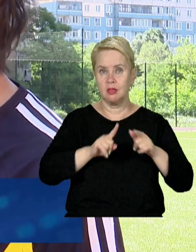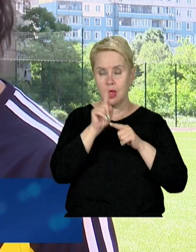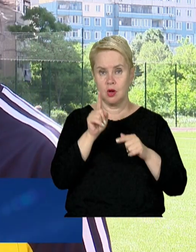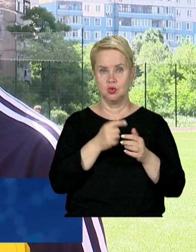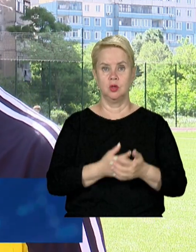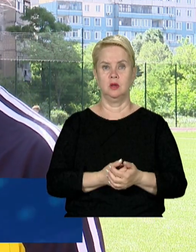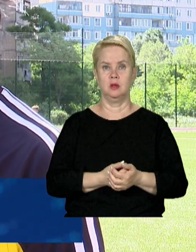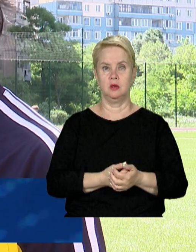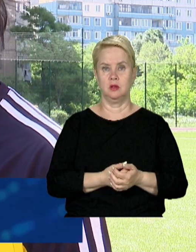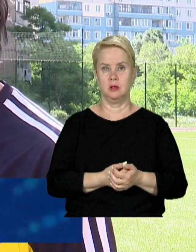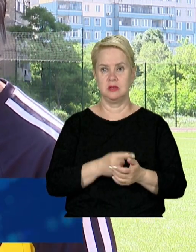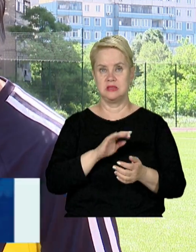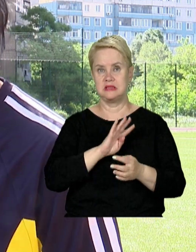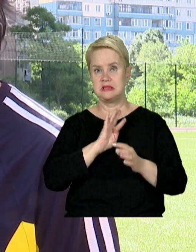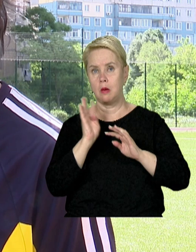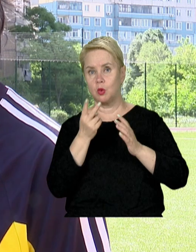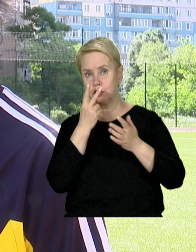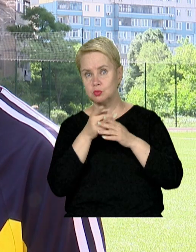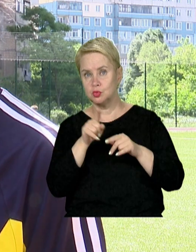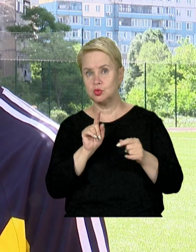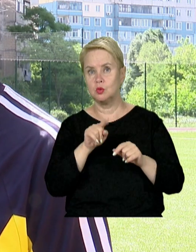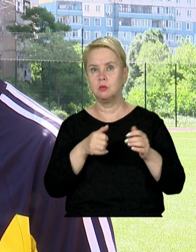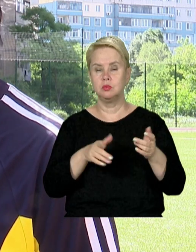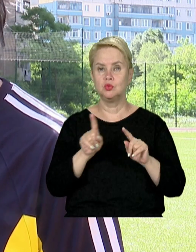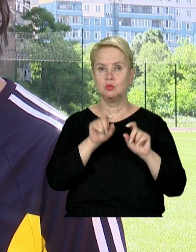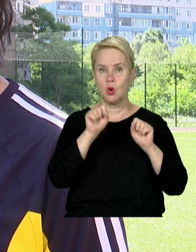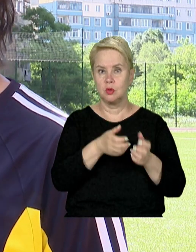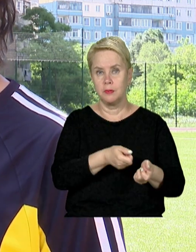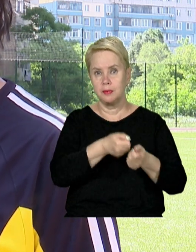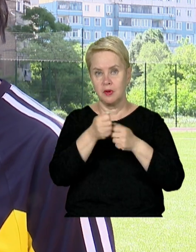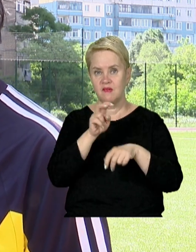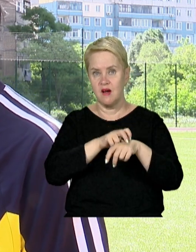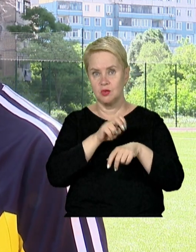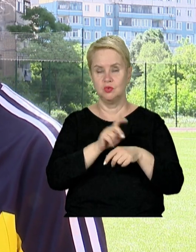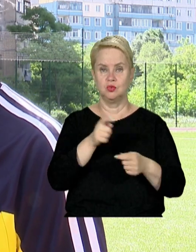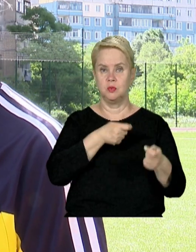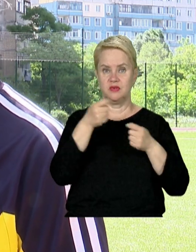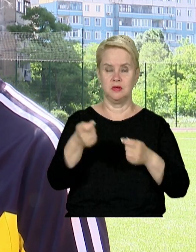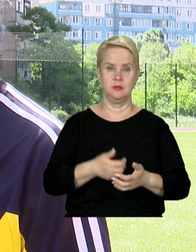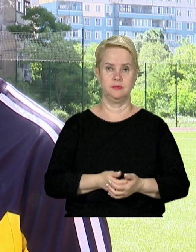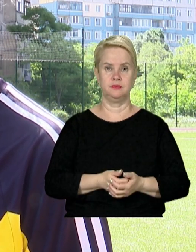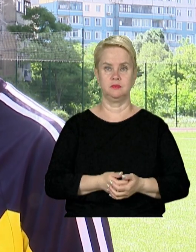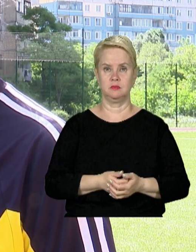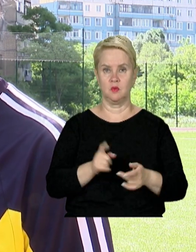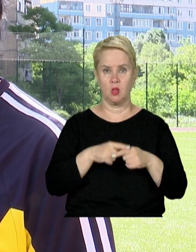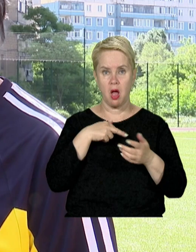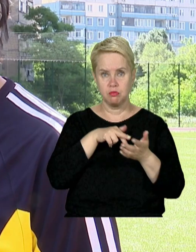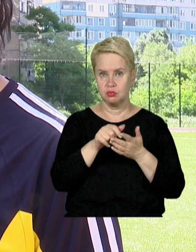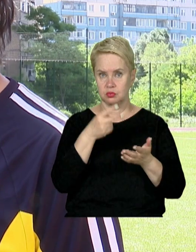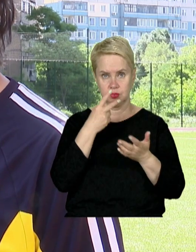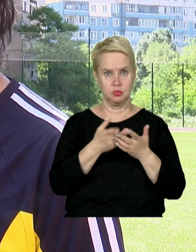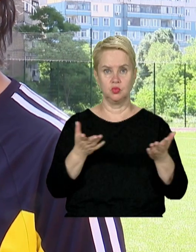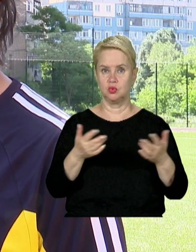обходити забор, щоб подивитися, може їй можна повисти в ветеринарку. Але коли підійшов,